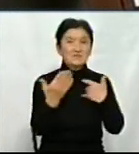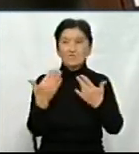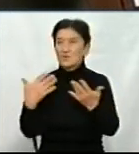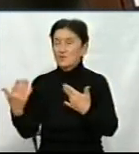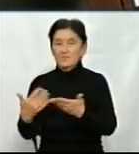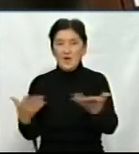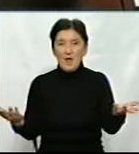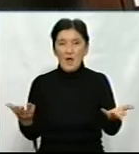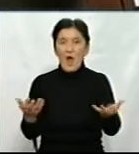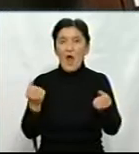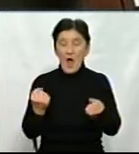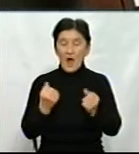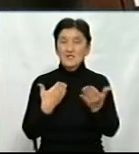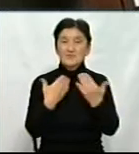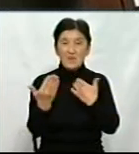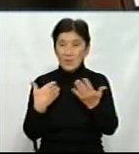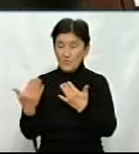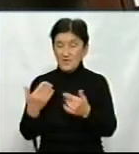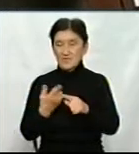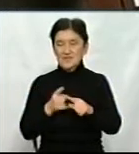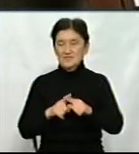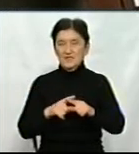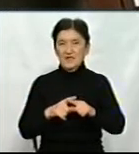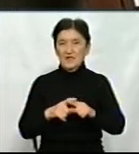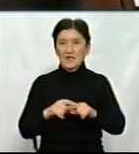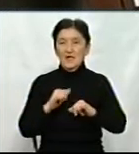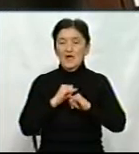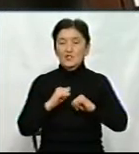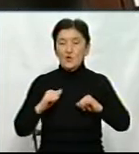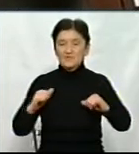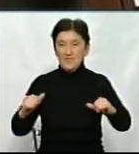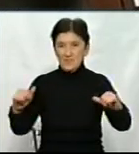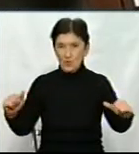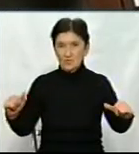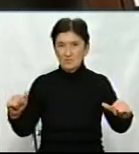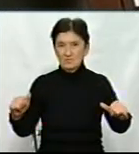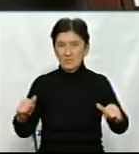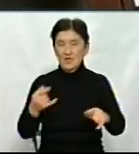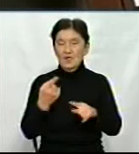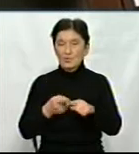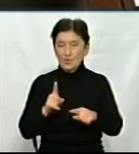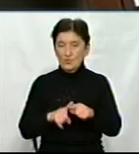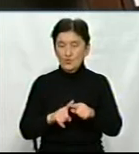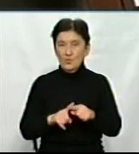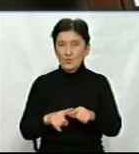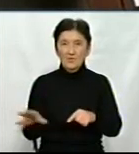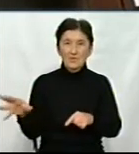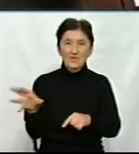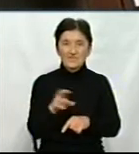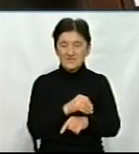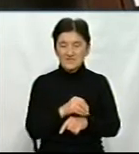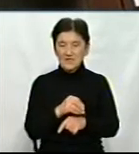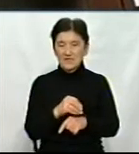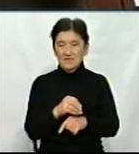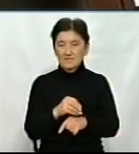спілкування з цим обміном інформації – це розвиток. Хочемо ми цього чи не хочемо. Тому всі якось живуть більш замрудніше